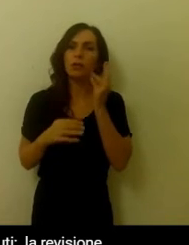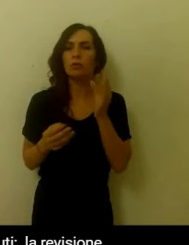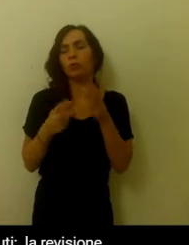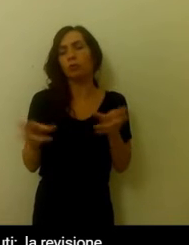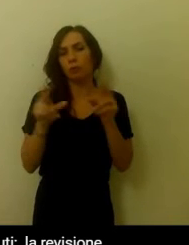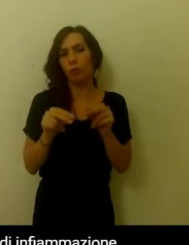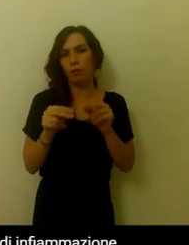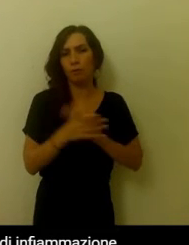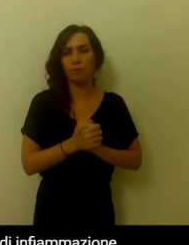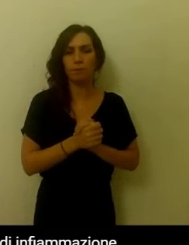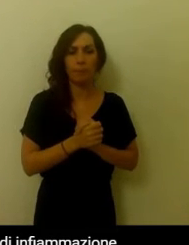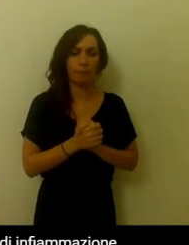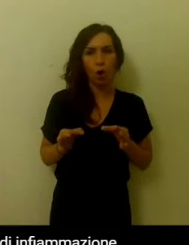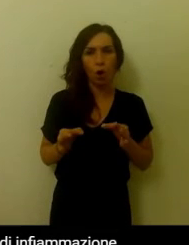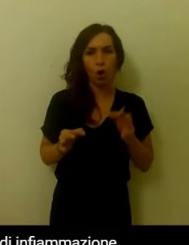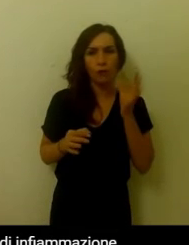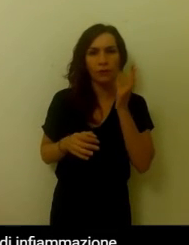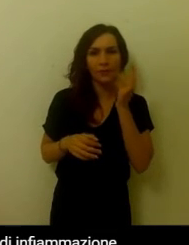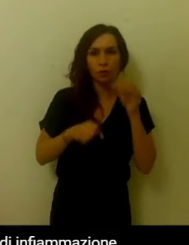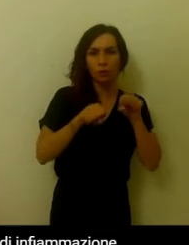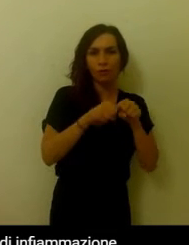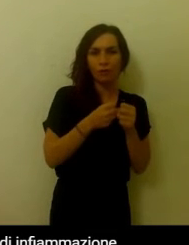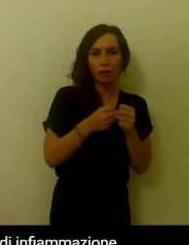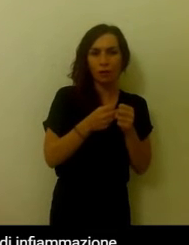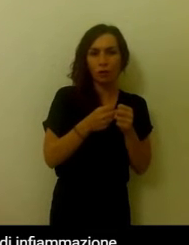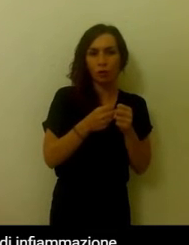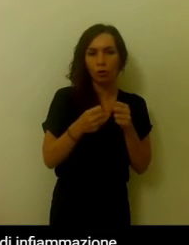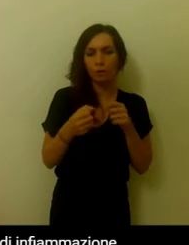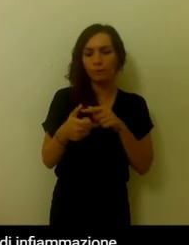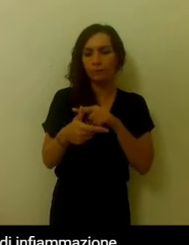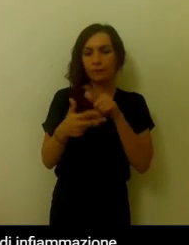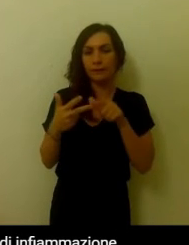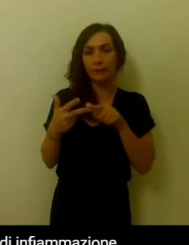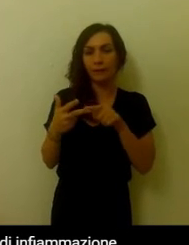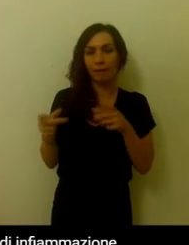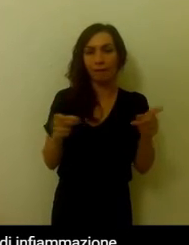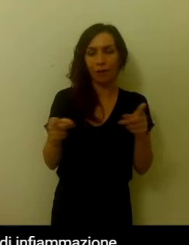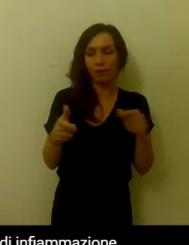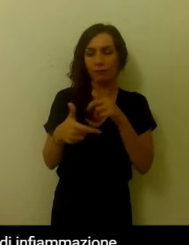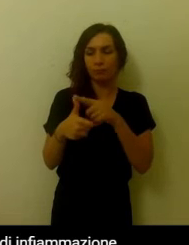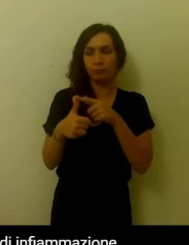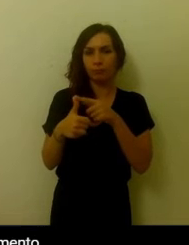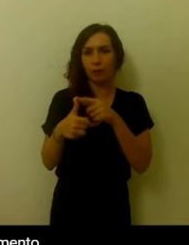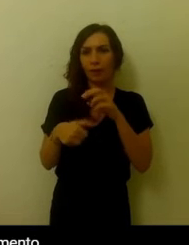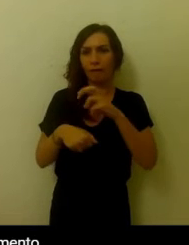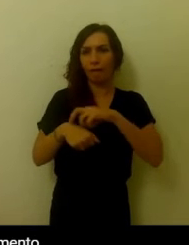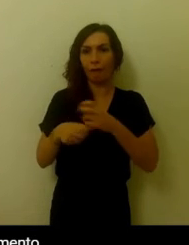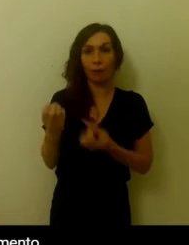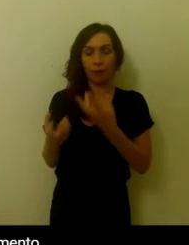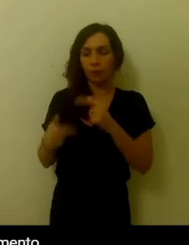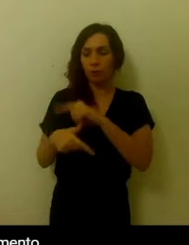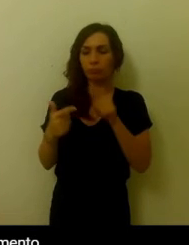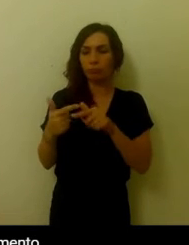La lesione del tessuto prevede poi tre fasi standard, la fase di infiammazione, la fase di